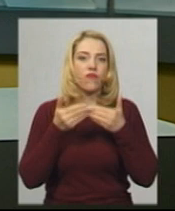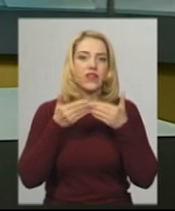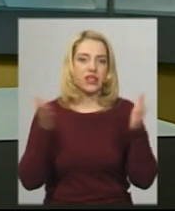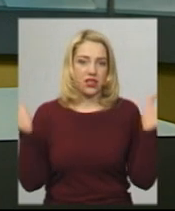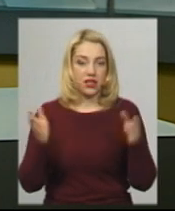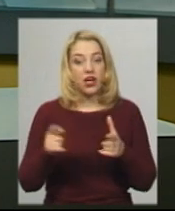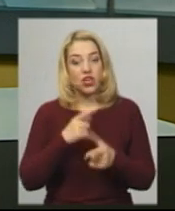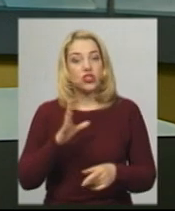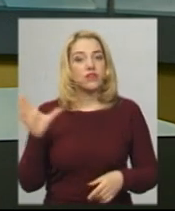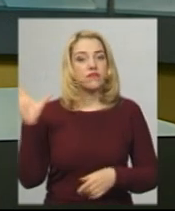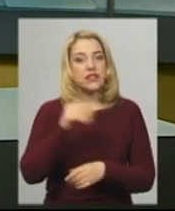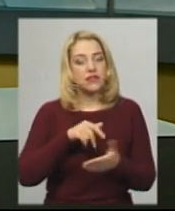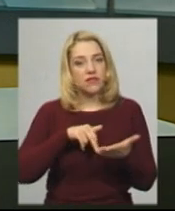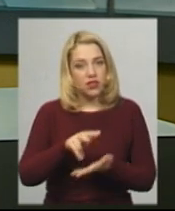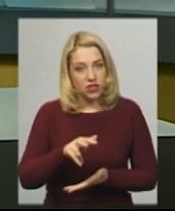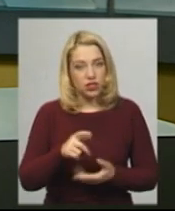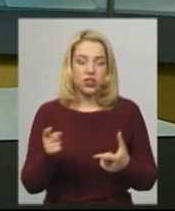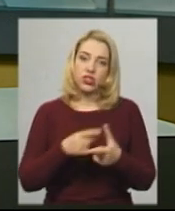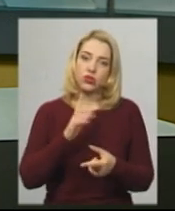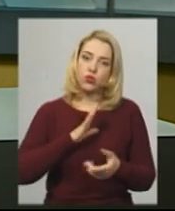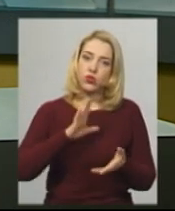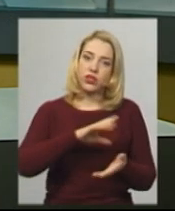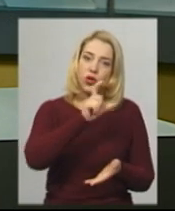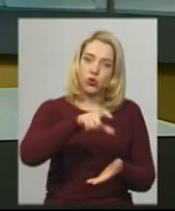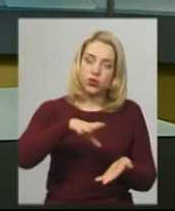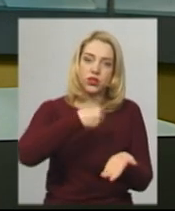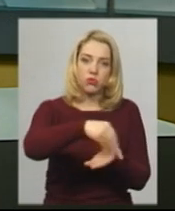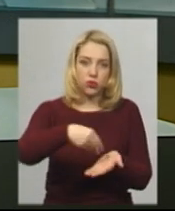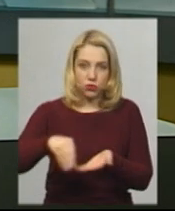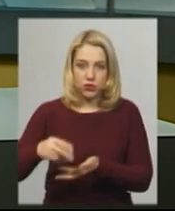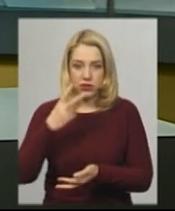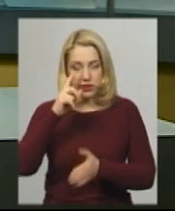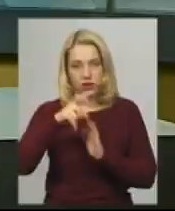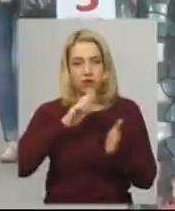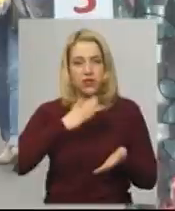Чи всі вийшли на роботу та чи були сьогодні покупці, дізнавала знімальна група Суспільного.